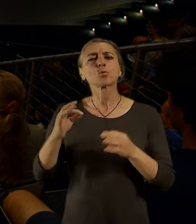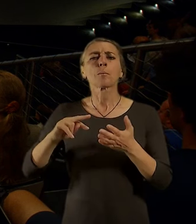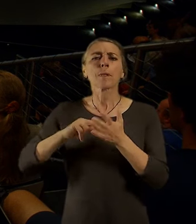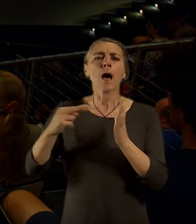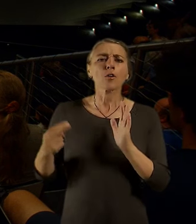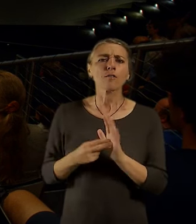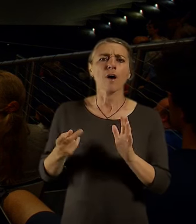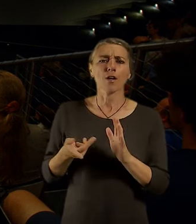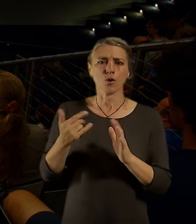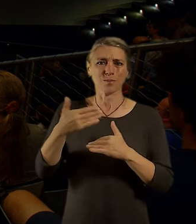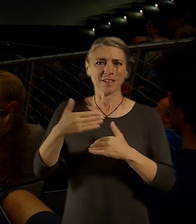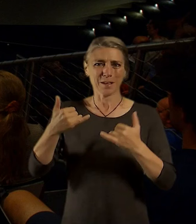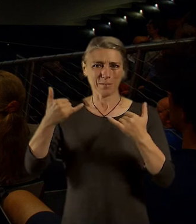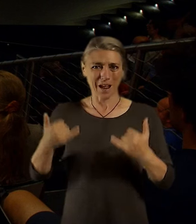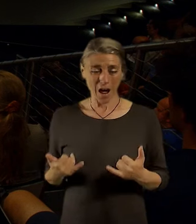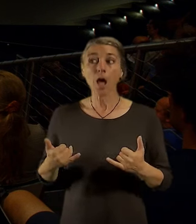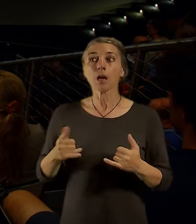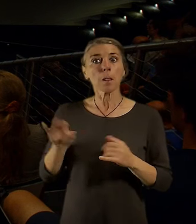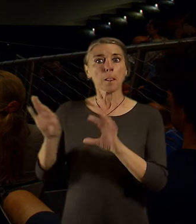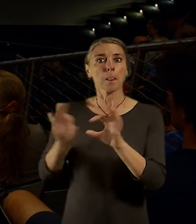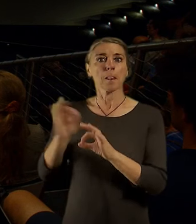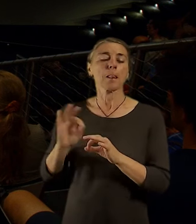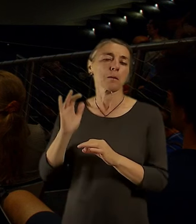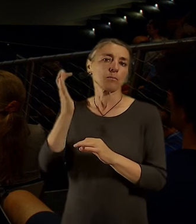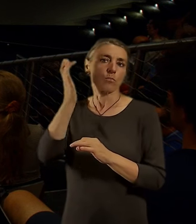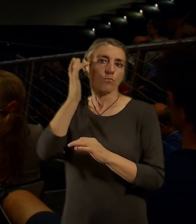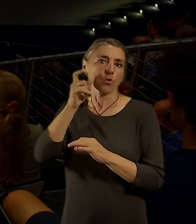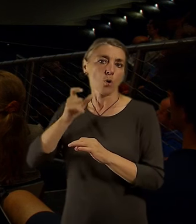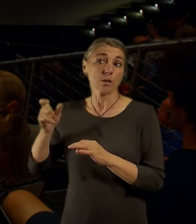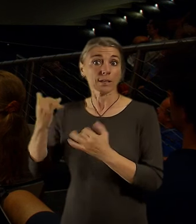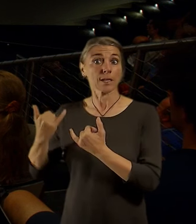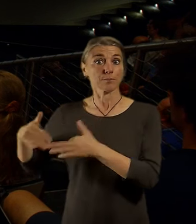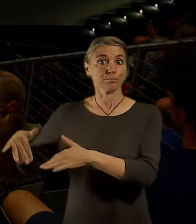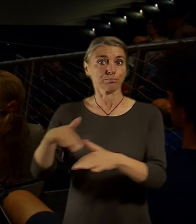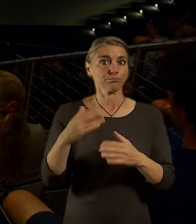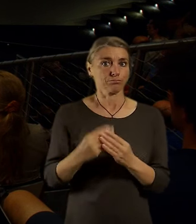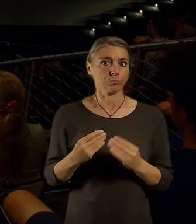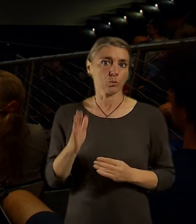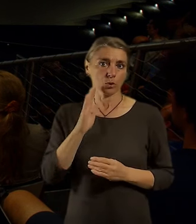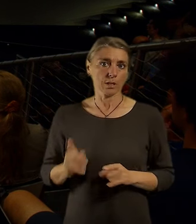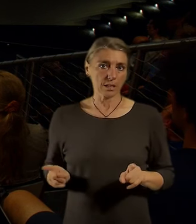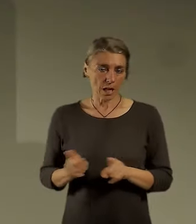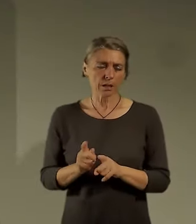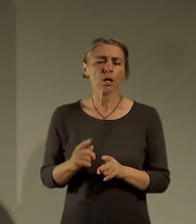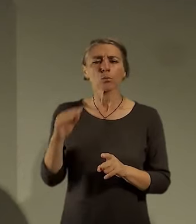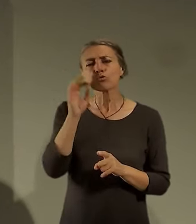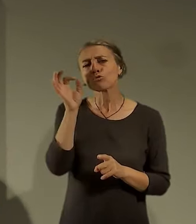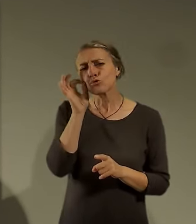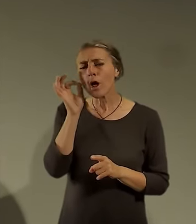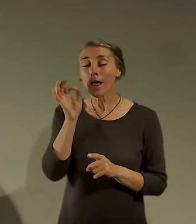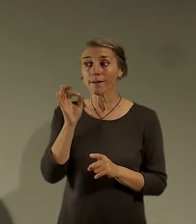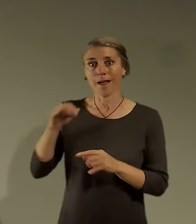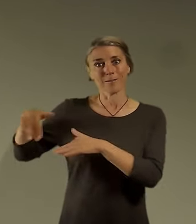Kemp je součástí Institutu plánování, zkráceně IPRU a moji kolegové a kolegyně tady představí